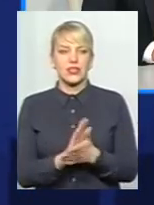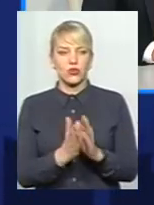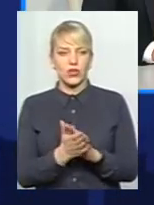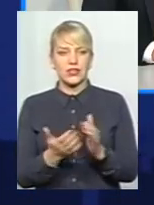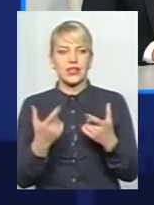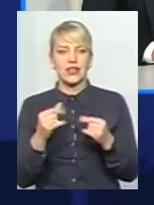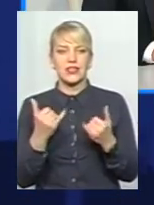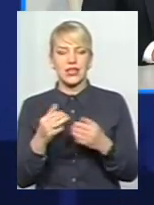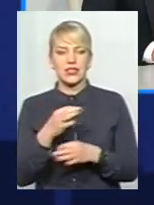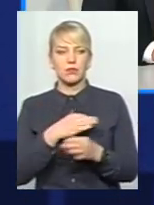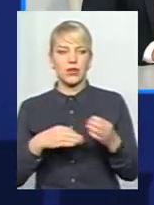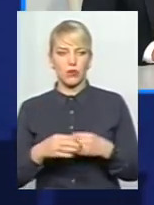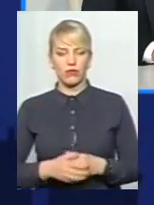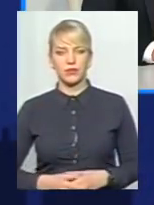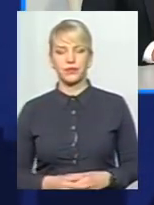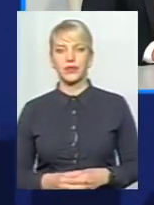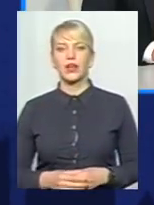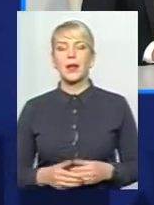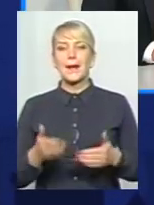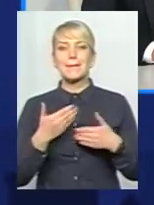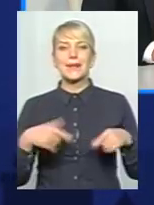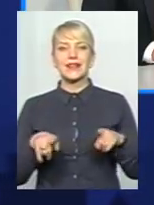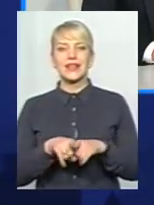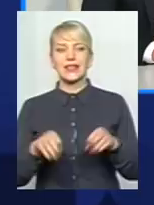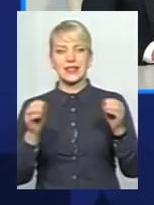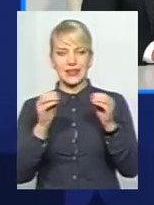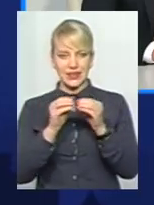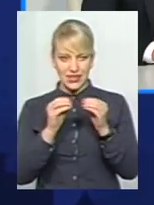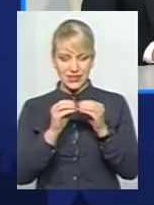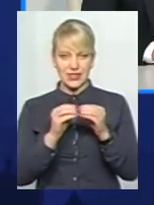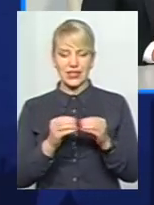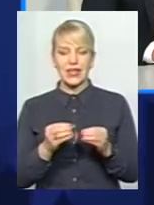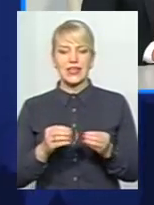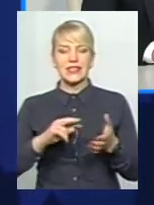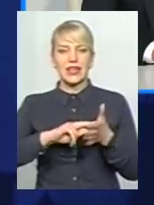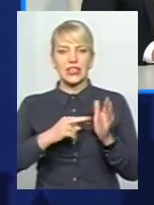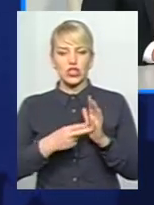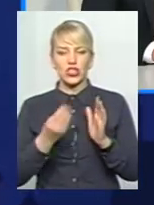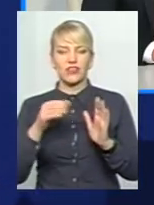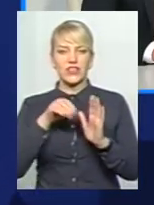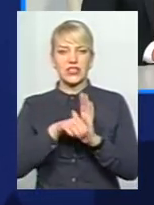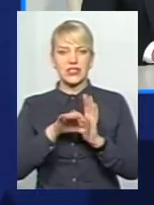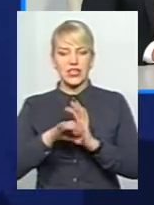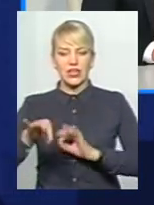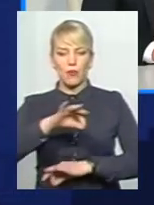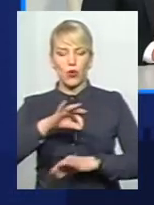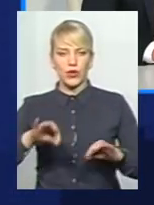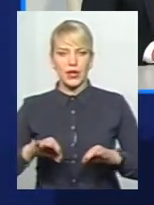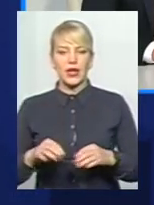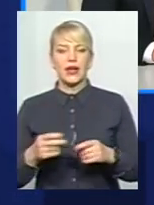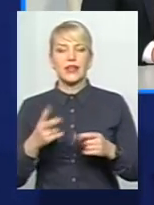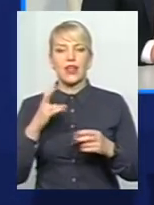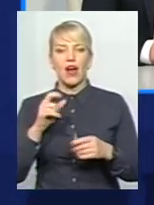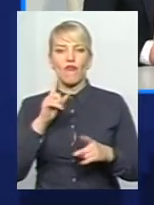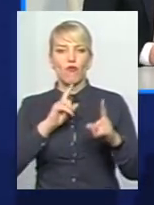Перемоглини. Що буде робити цей? Власне, ми таких 10 стратегічних інвестиційних проєктів презентували на форумі, де місто